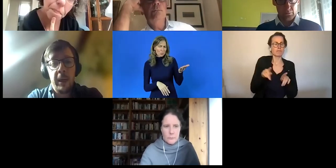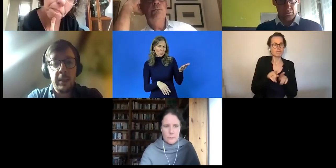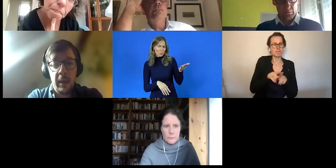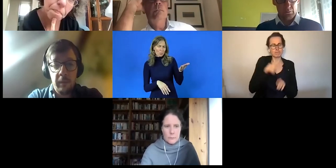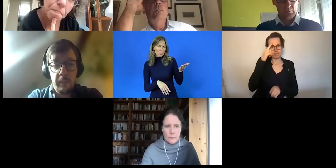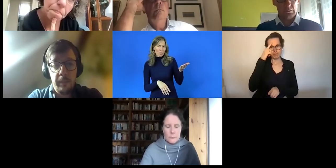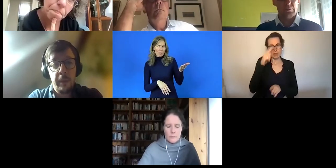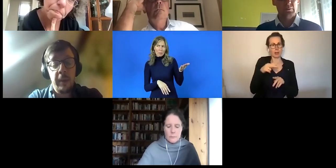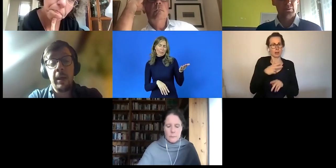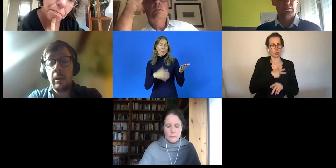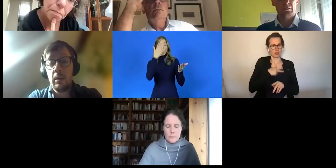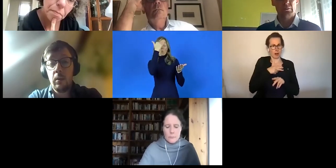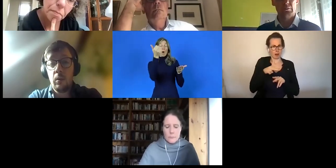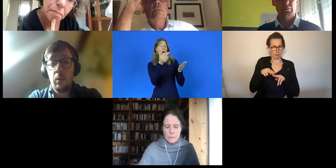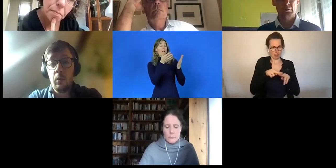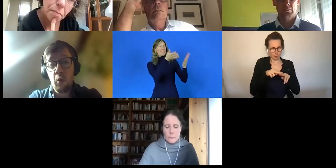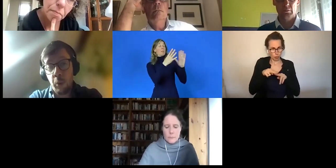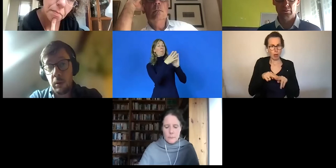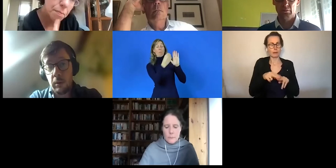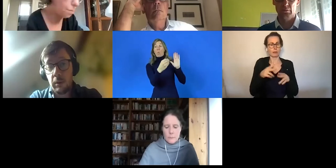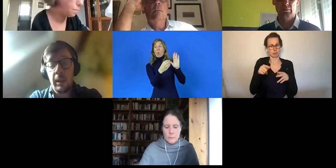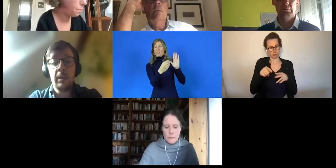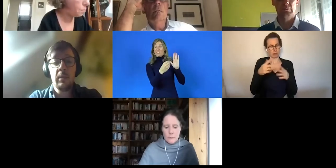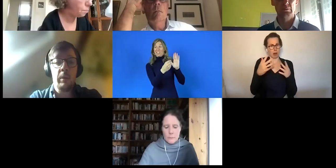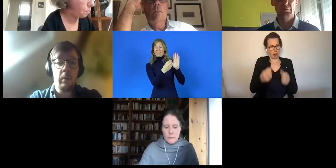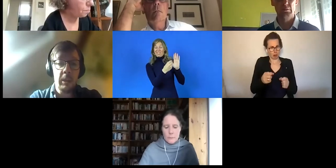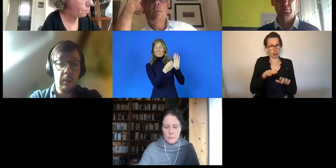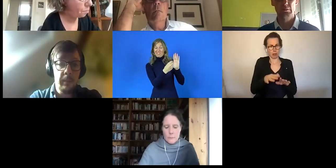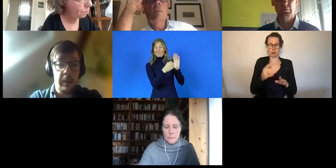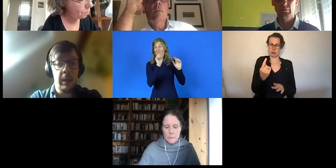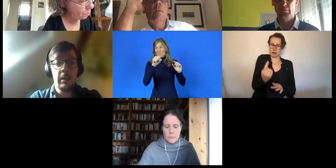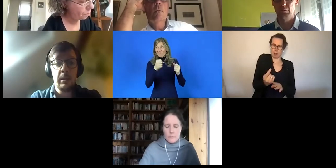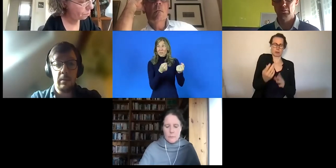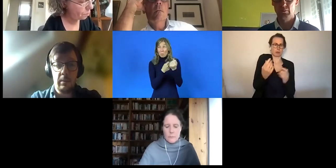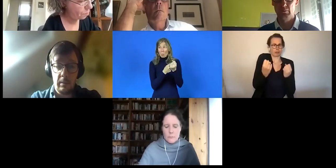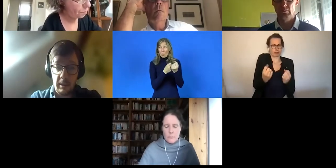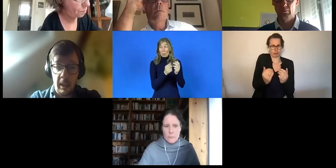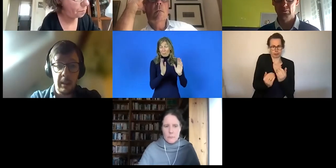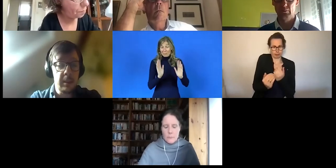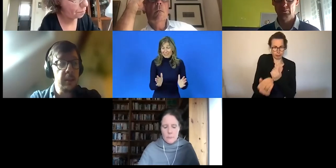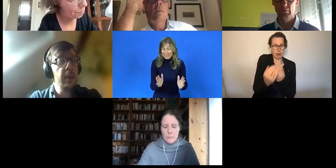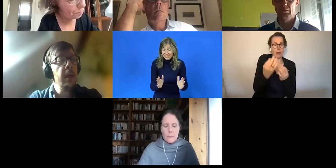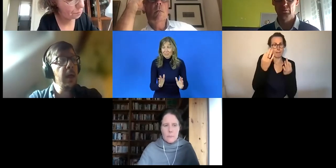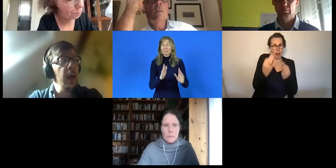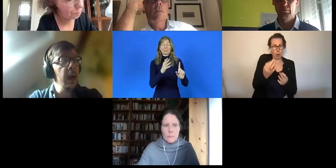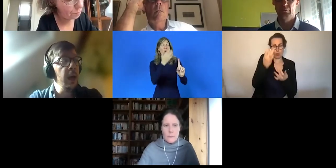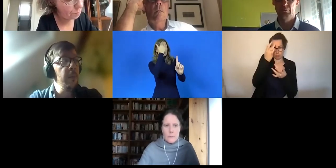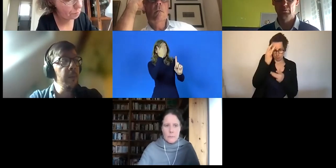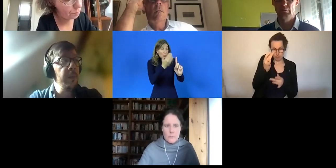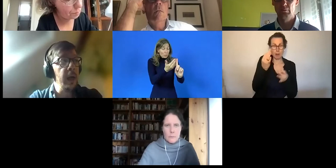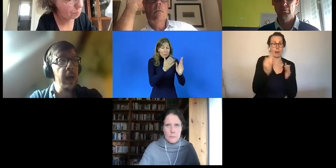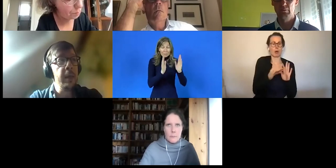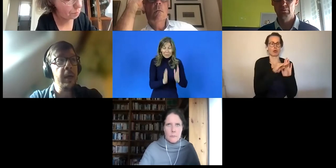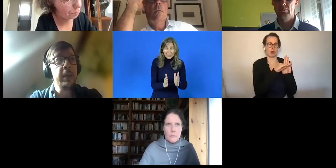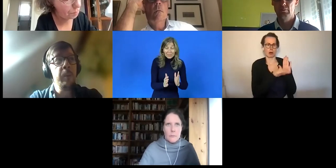fest glauben, dass das ein ganz eigenständiges Modell ist, das